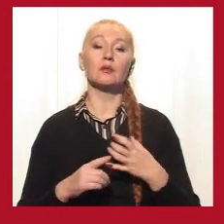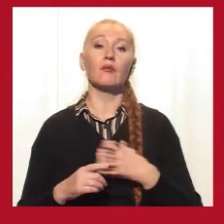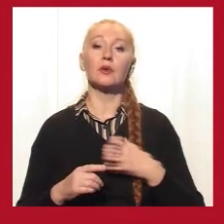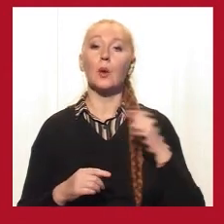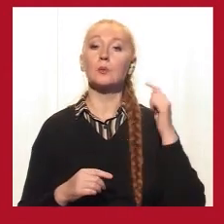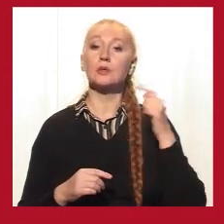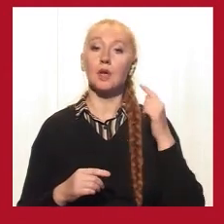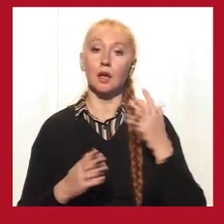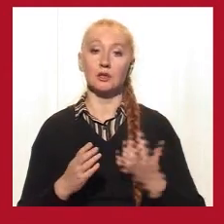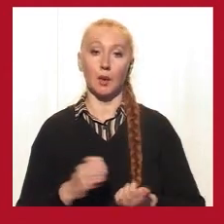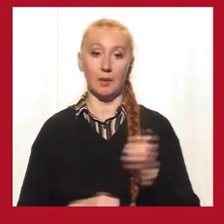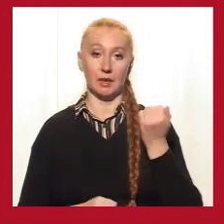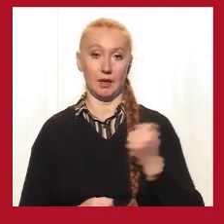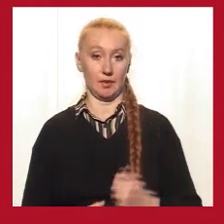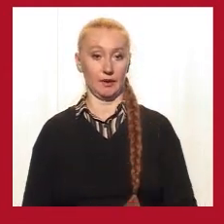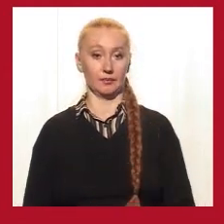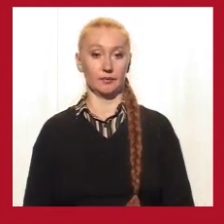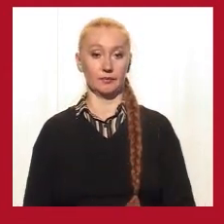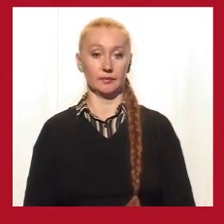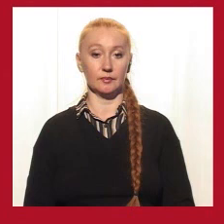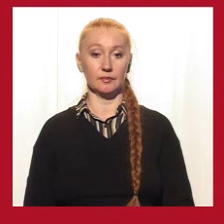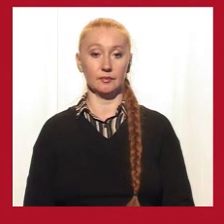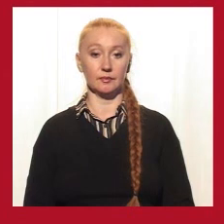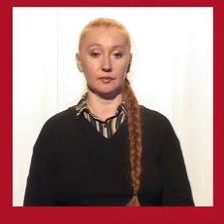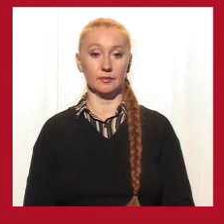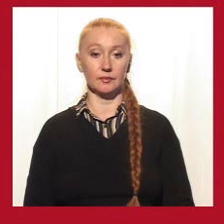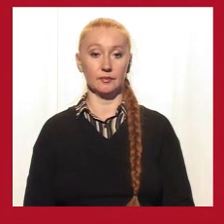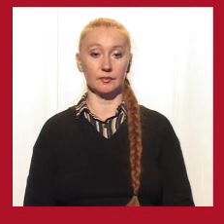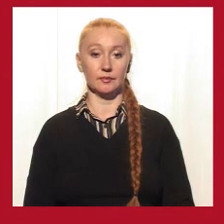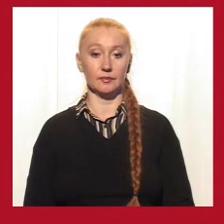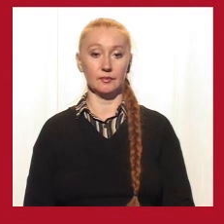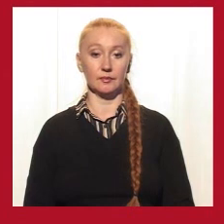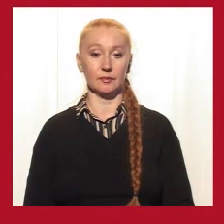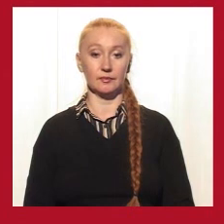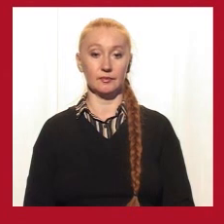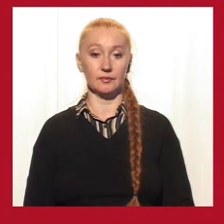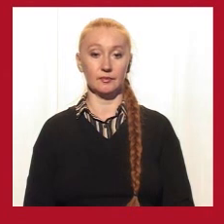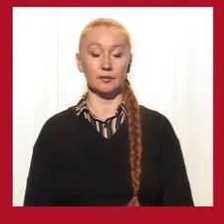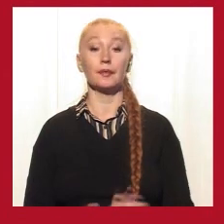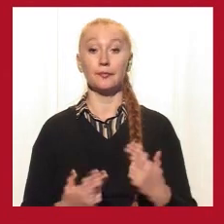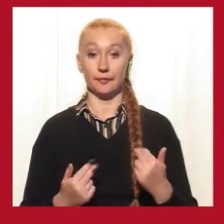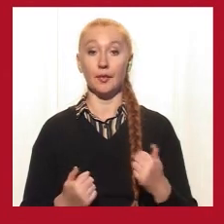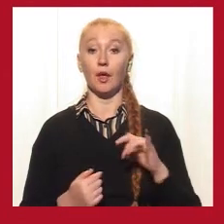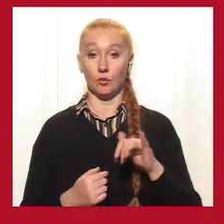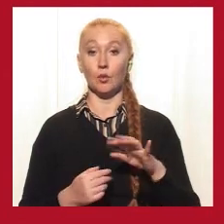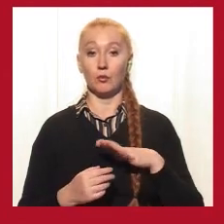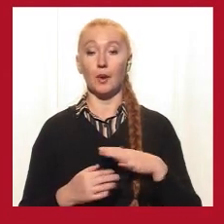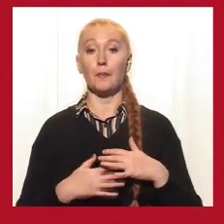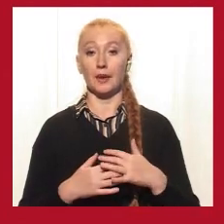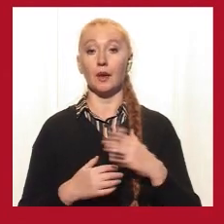психологічна підтримка? Так, у мене було нескільки случаев беременності